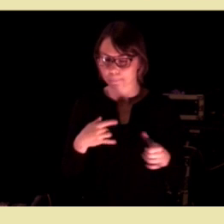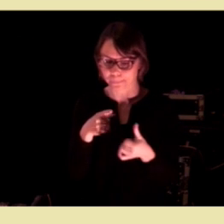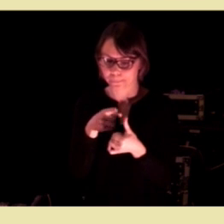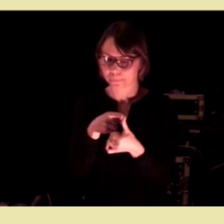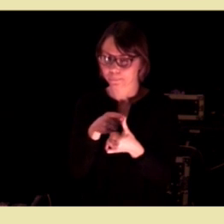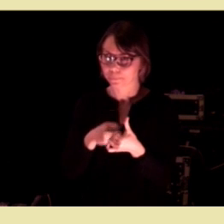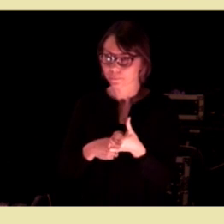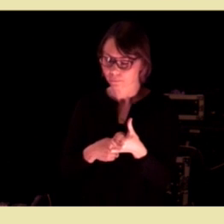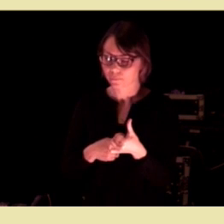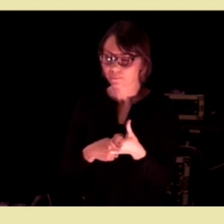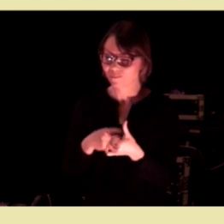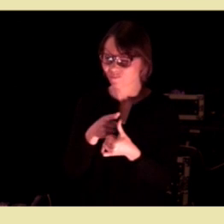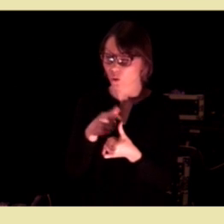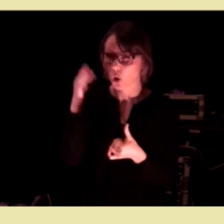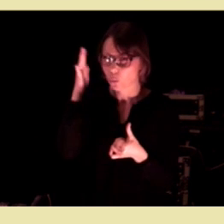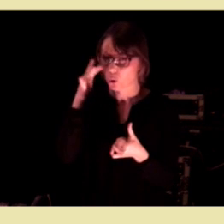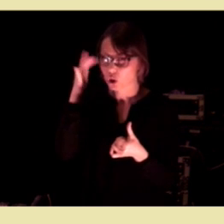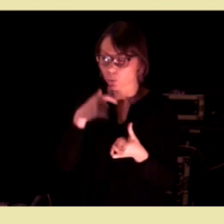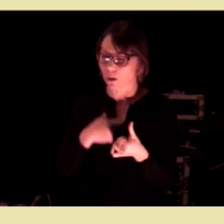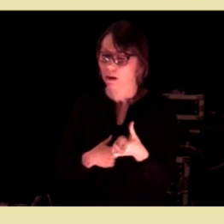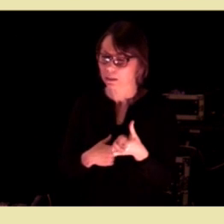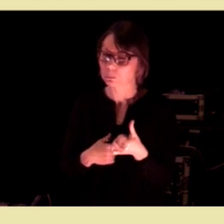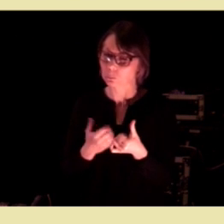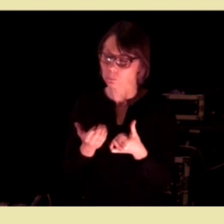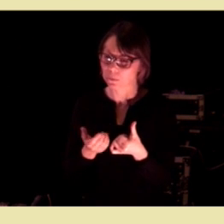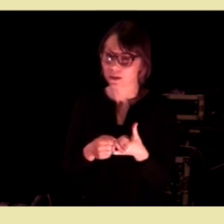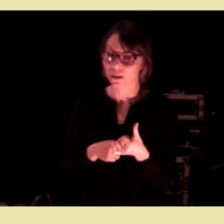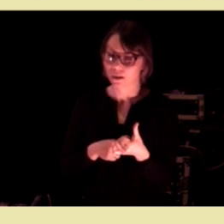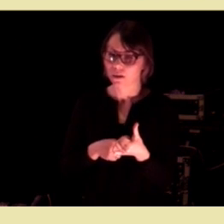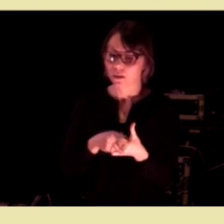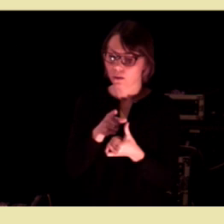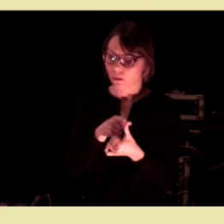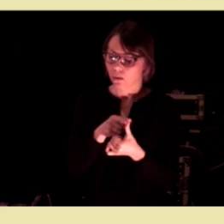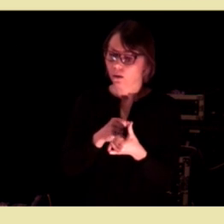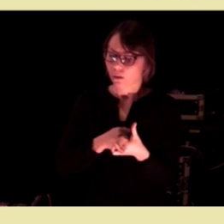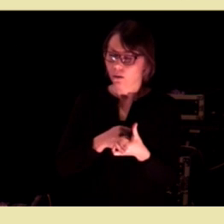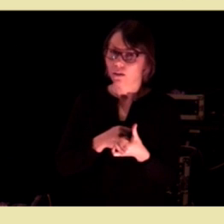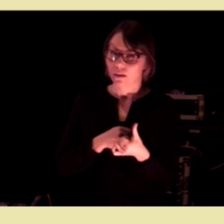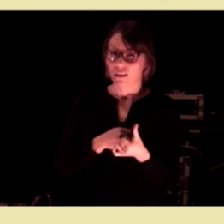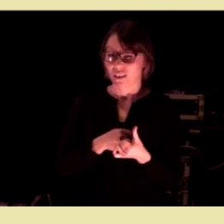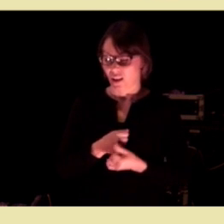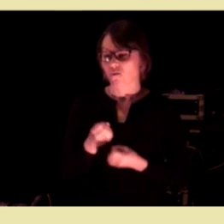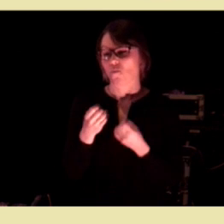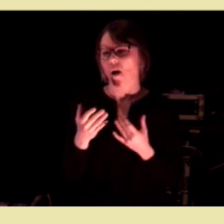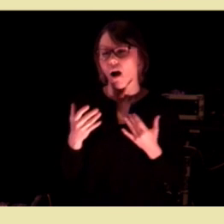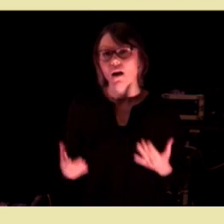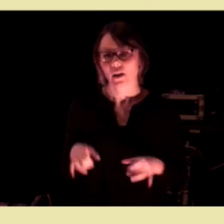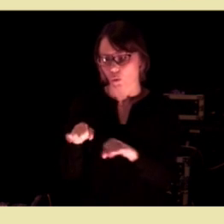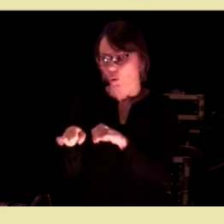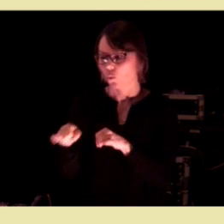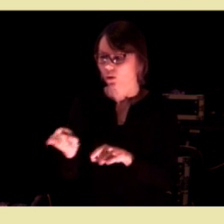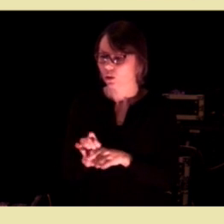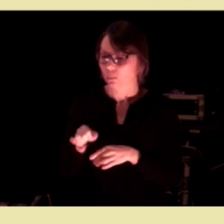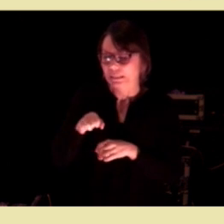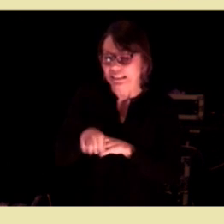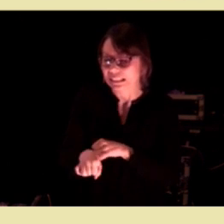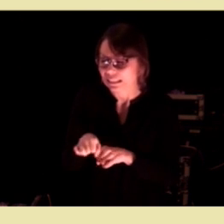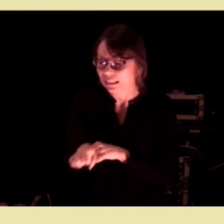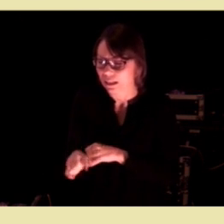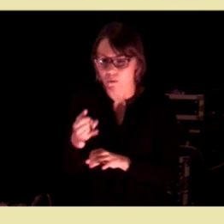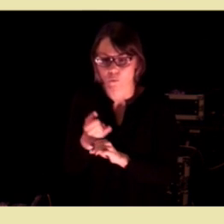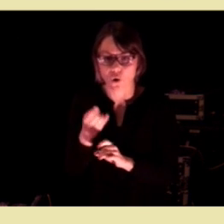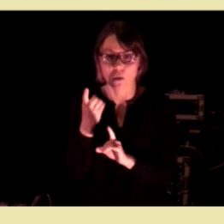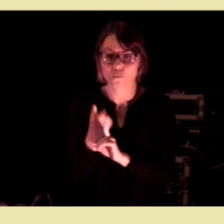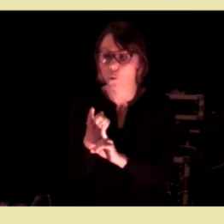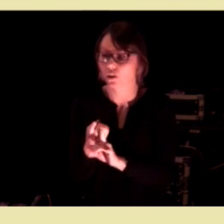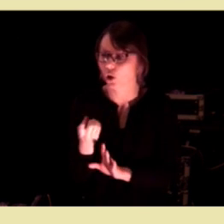Og det ene trekket, det bekymrer meg. Og det er at det er for mange kommuner som sliter med